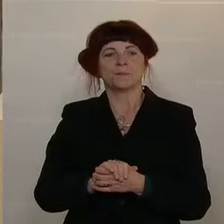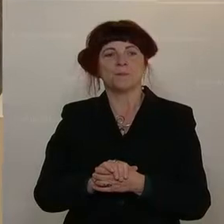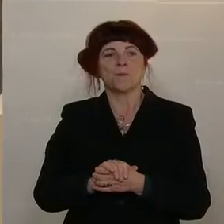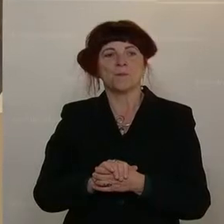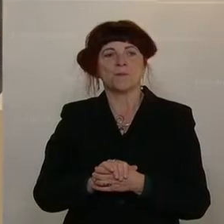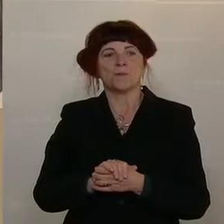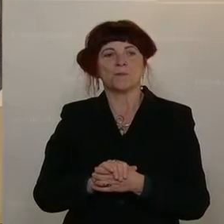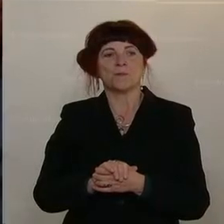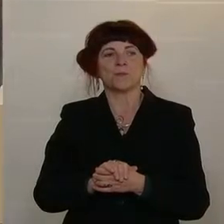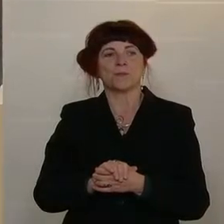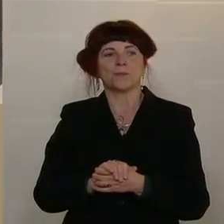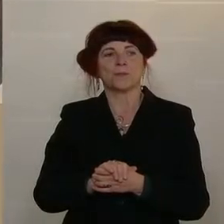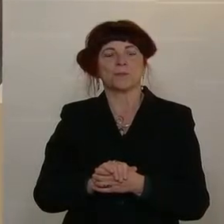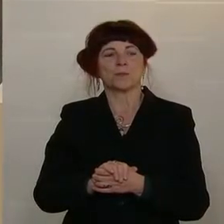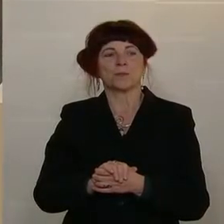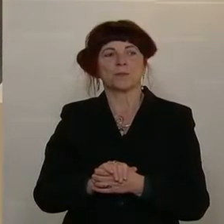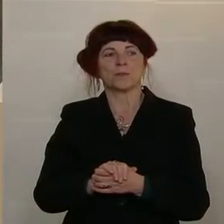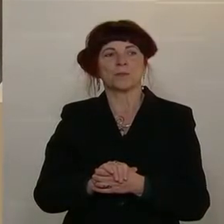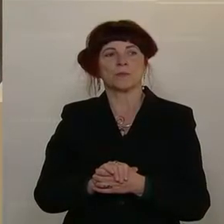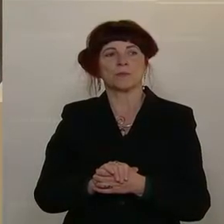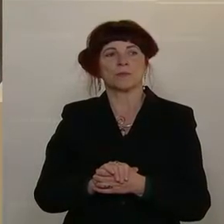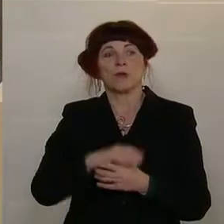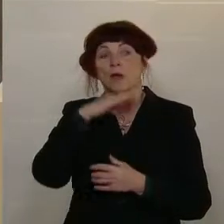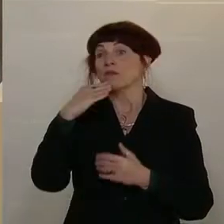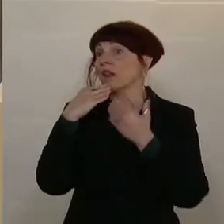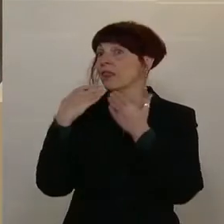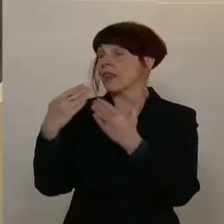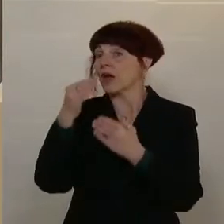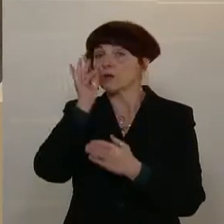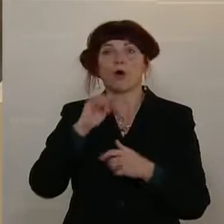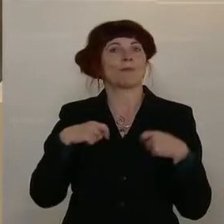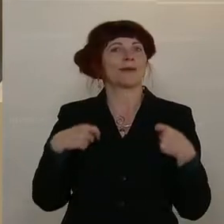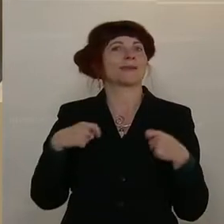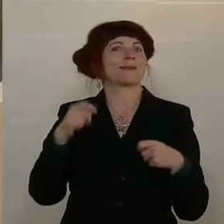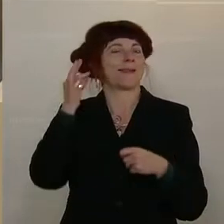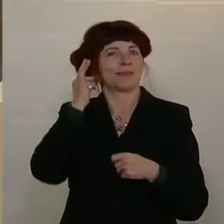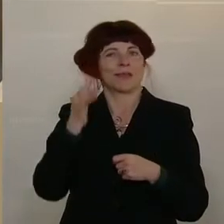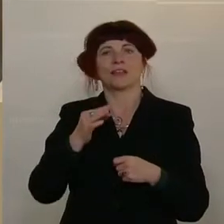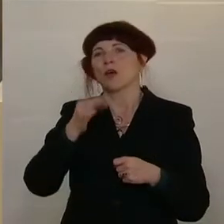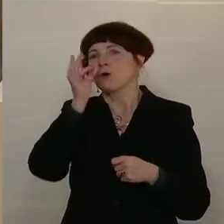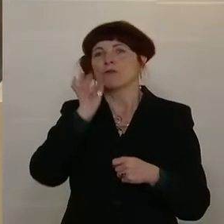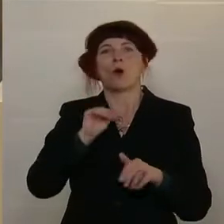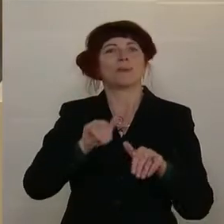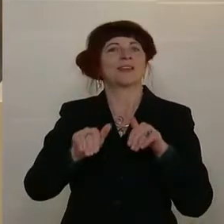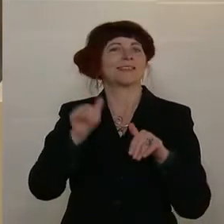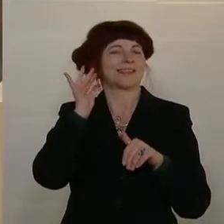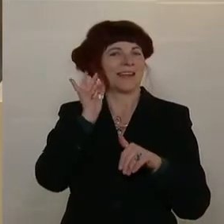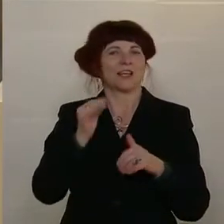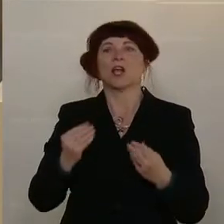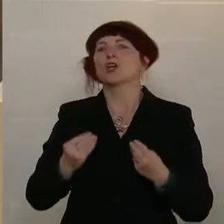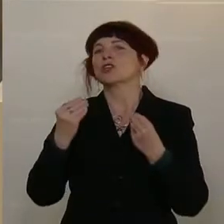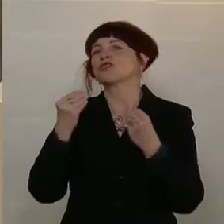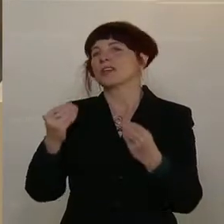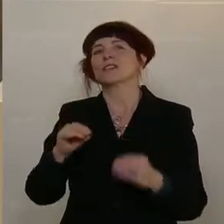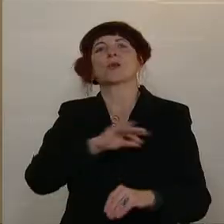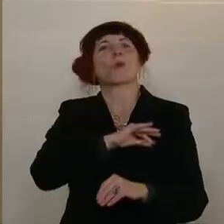Melanie Ehrersim kommt von der SPÖ. Vielen Dank, Frau Präsidentin, Frau Ministerin, geschätzte Kolleginnen und Kollegen,